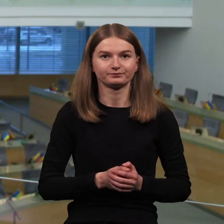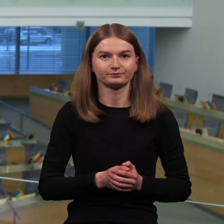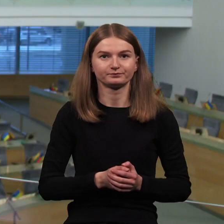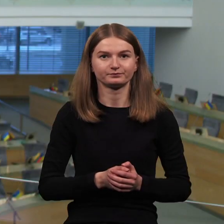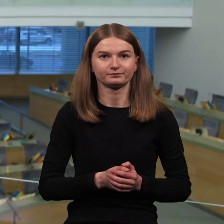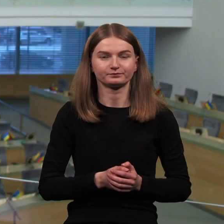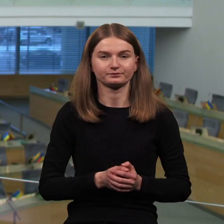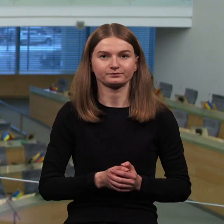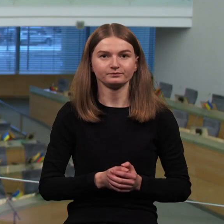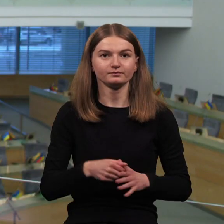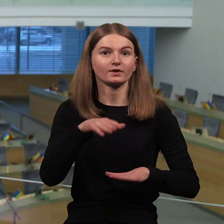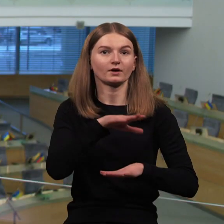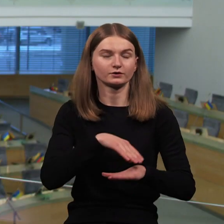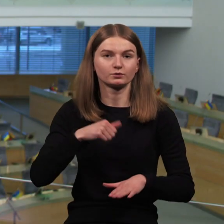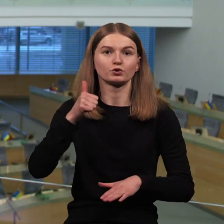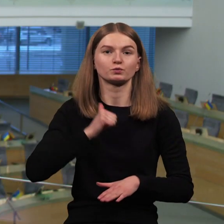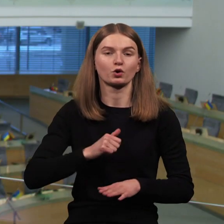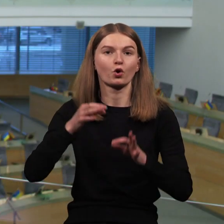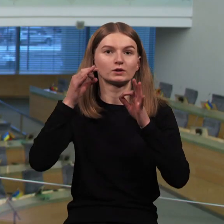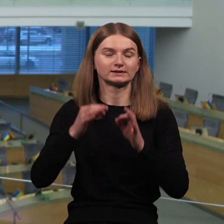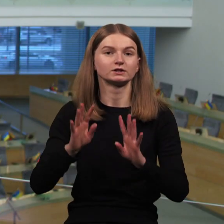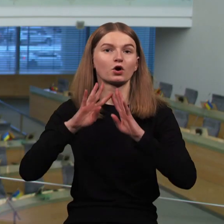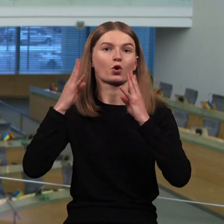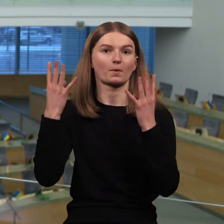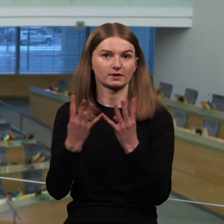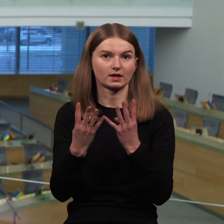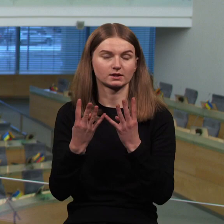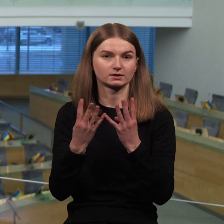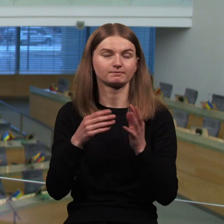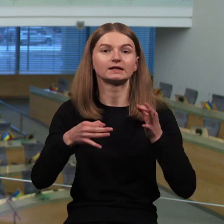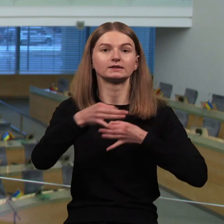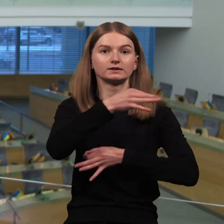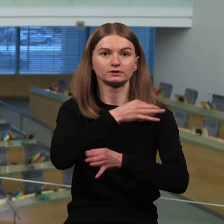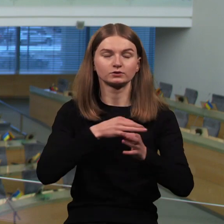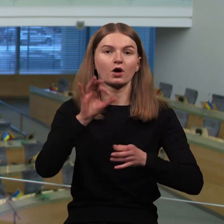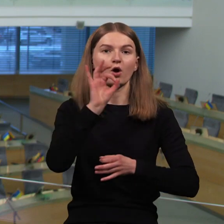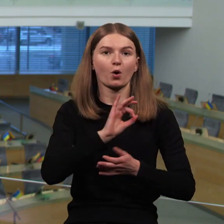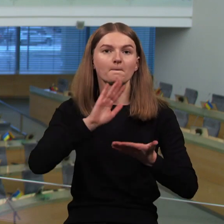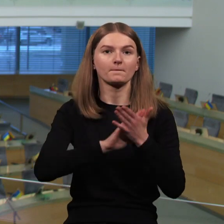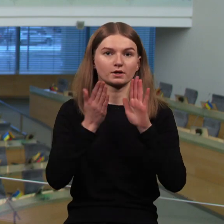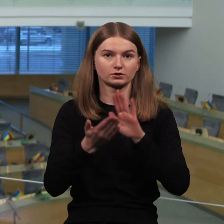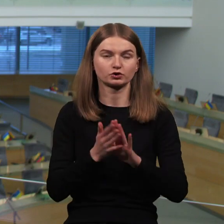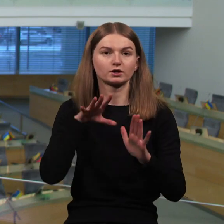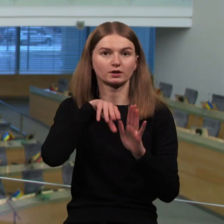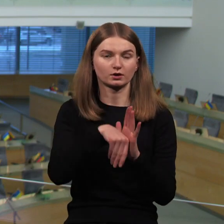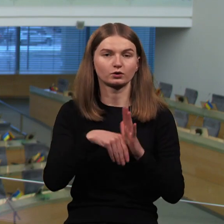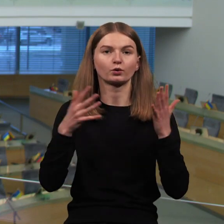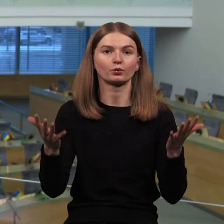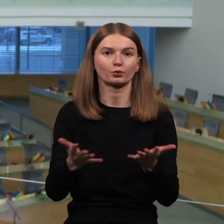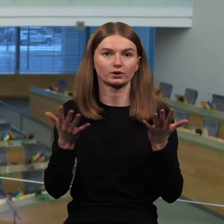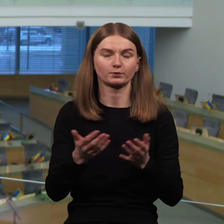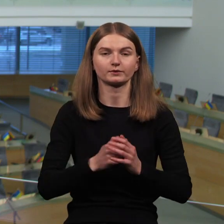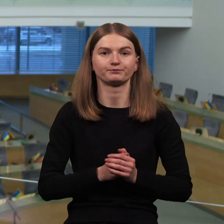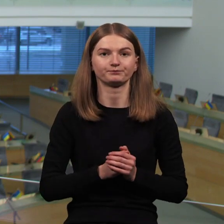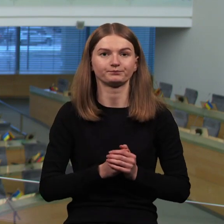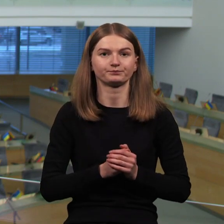Seimo žmogaus teisų komitetas pakvietė į diskusiją apie pasirengimą įtraukiajam ūgdymui. Atkreiptas visuomenės